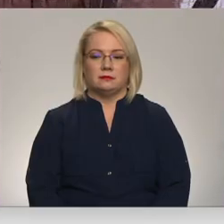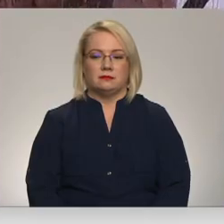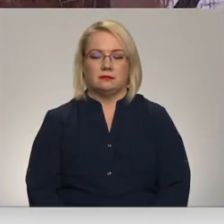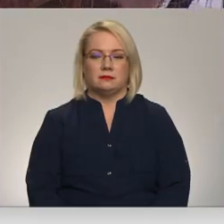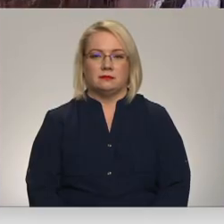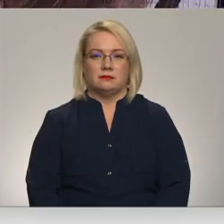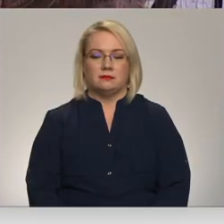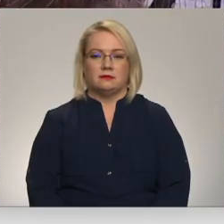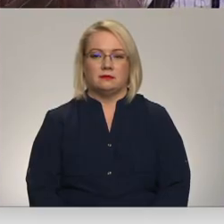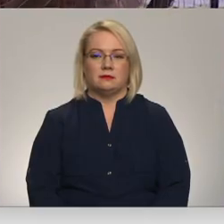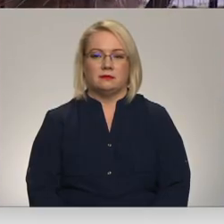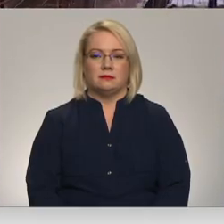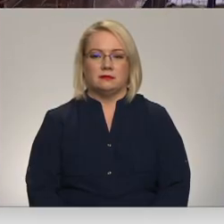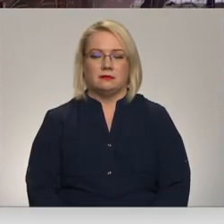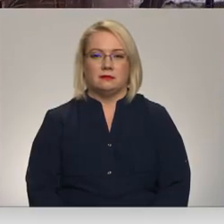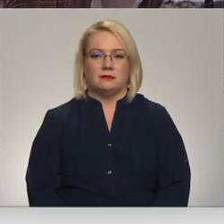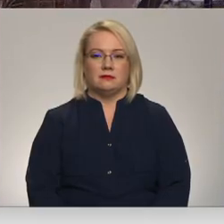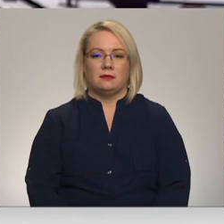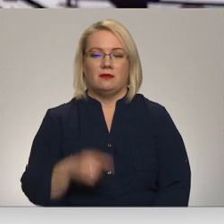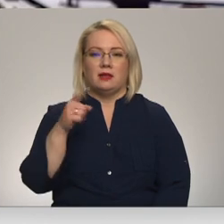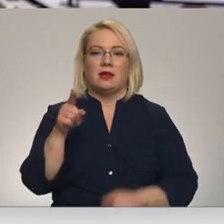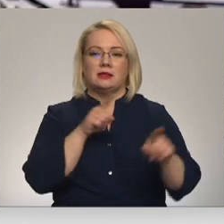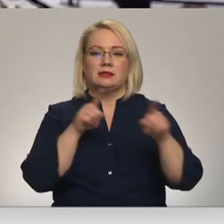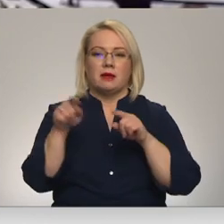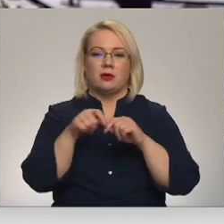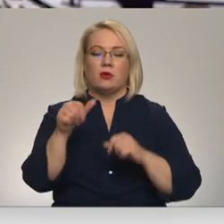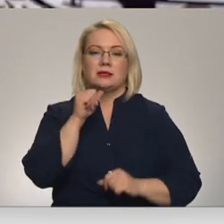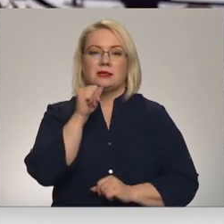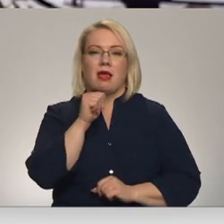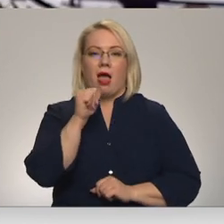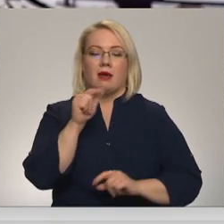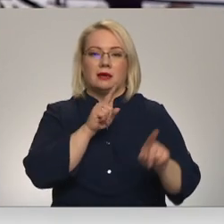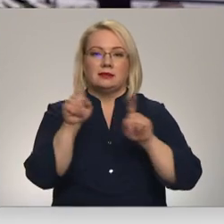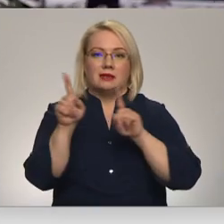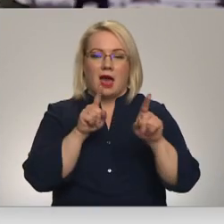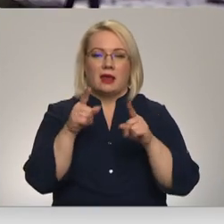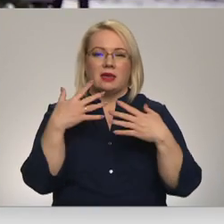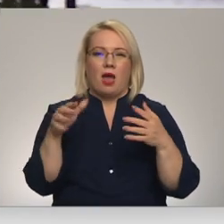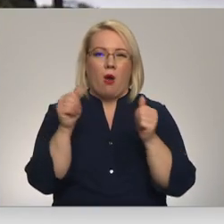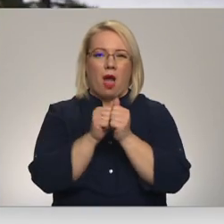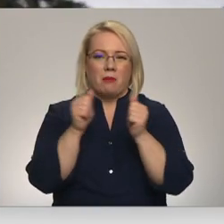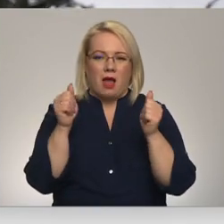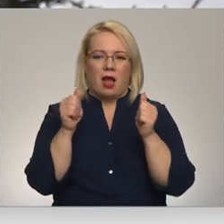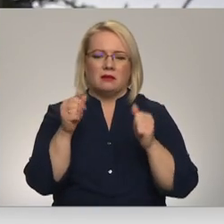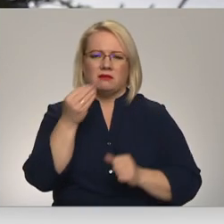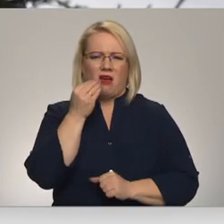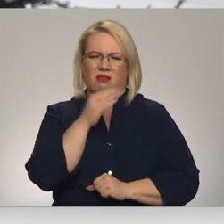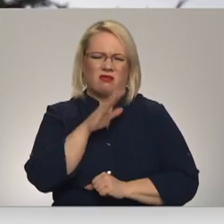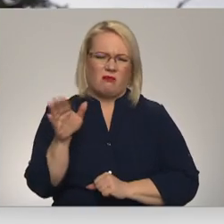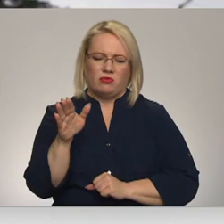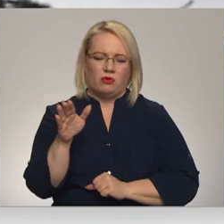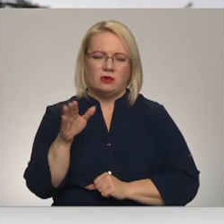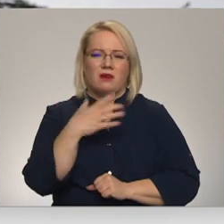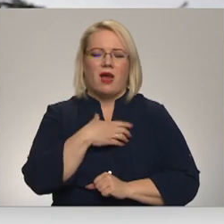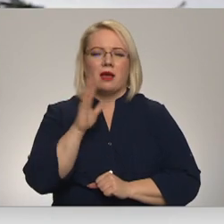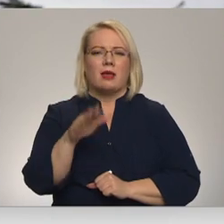Viņi ied tieši šī zariņas. Ja viņš ir jau apkaltis, viņi needīs, lai